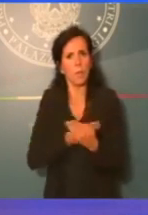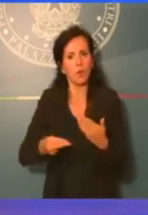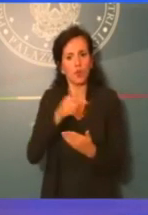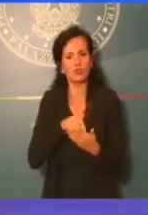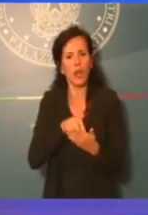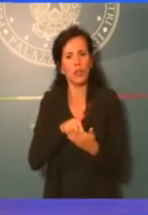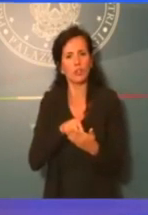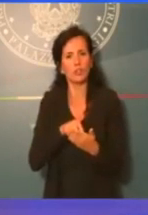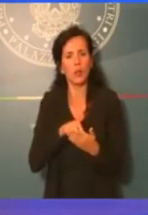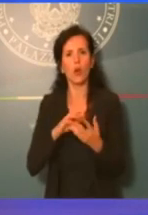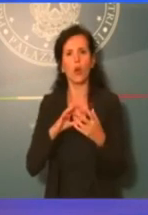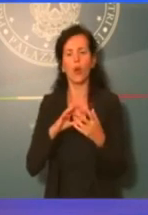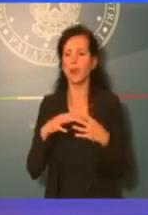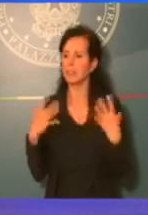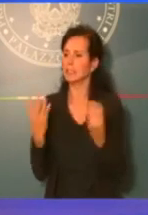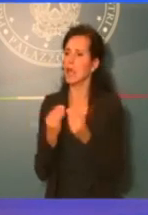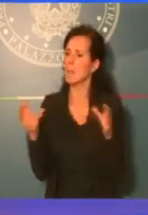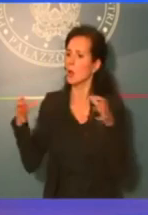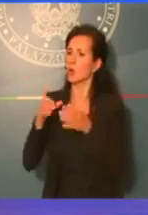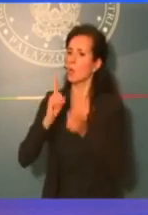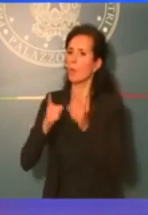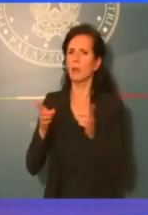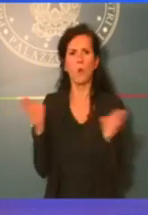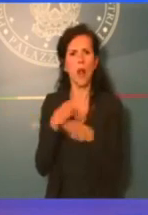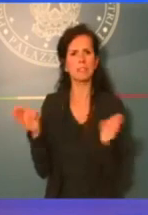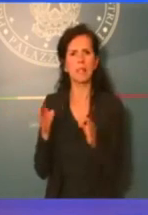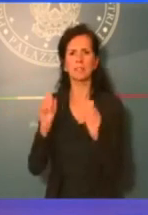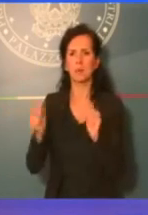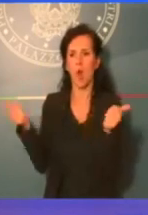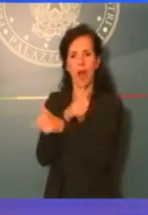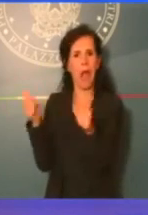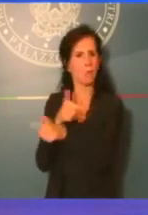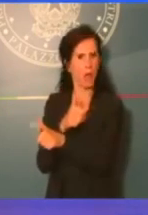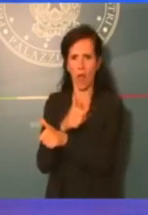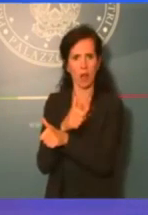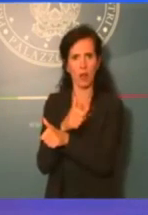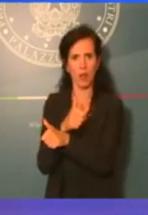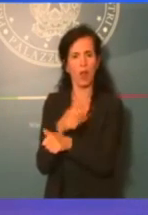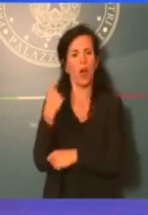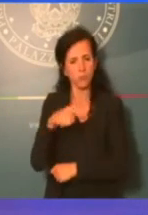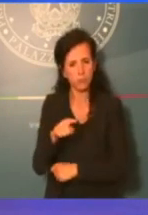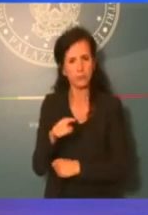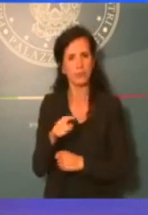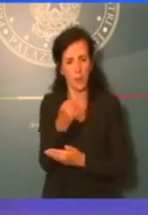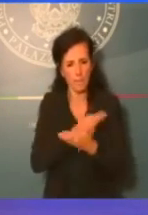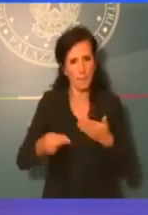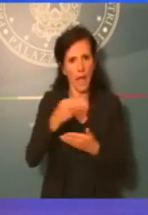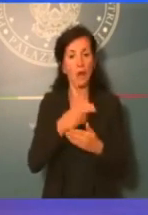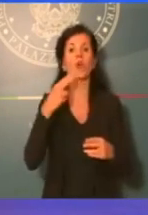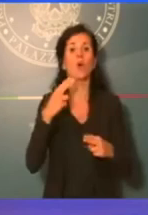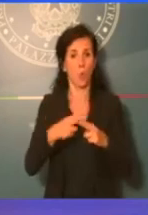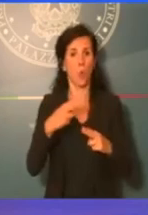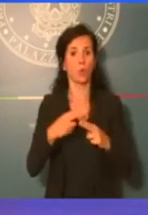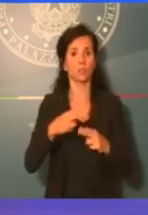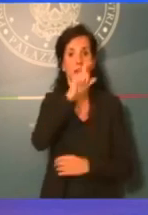con delle forze politiche qualsiasi, intercambiabili. Questo assetto, secondo me, è utile per il Paese e io